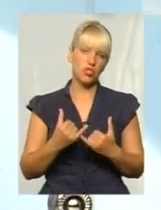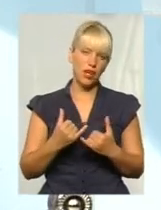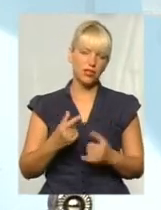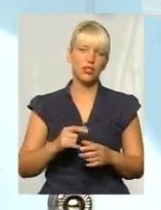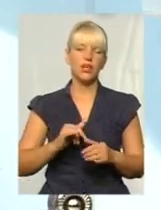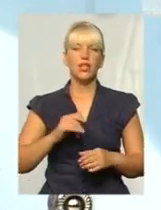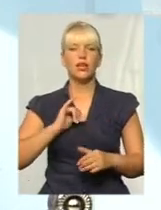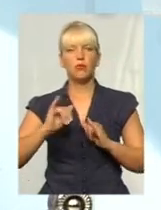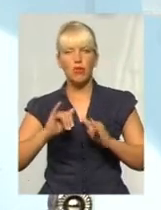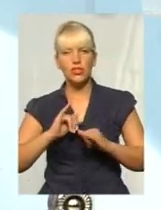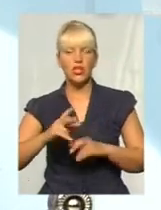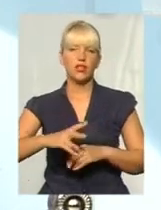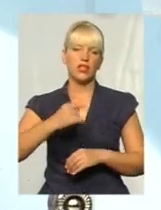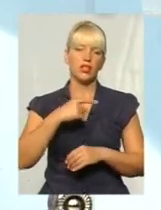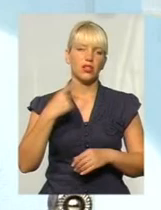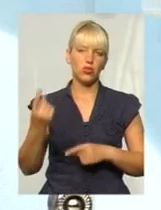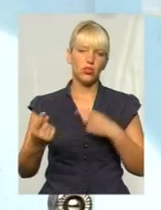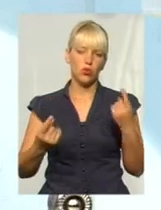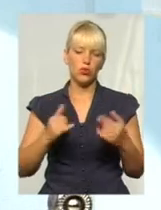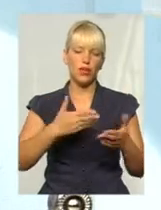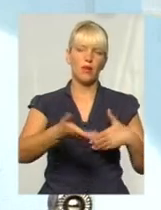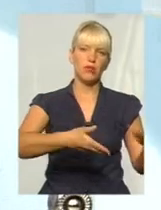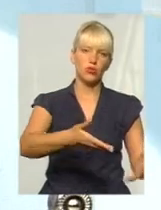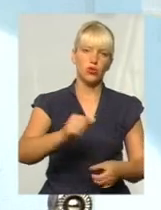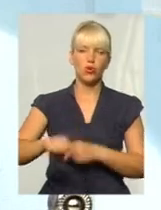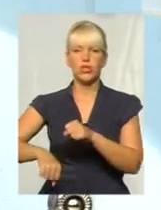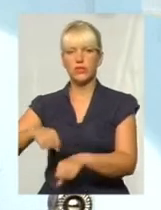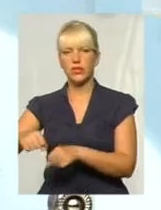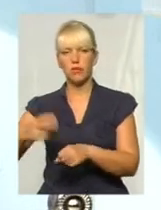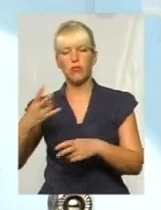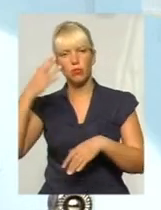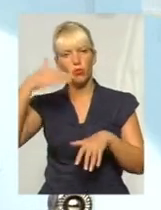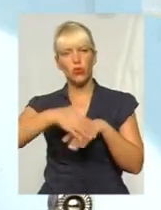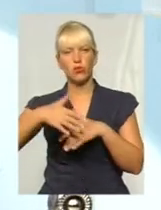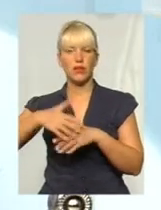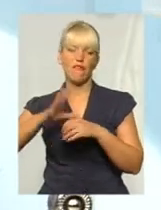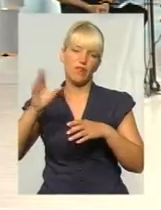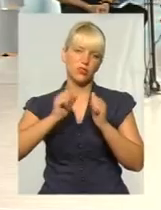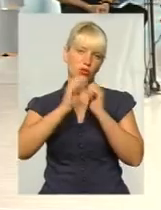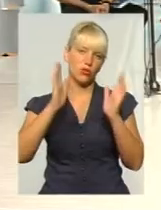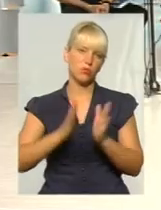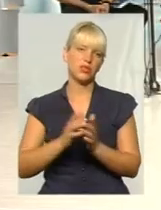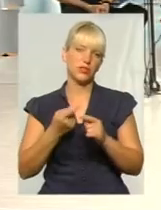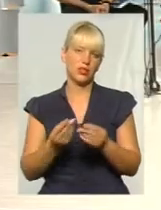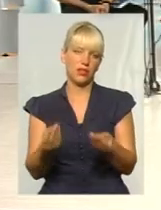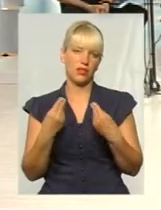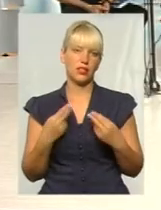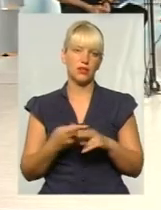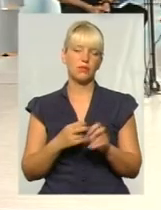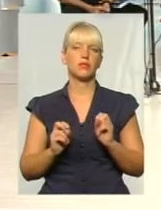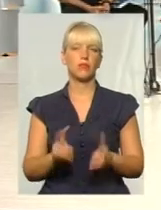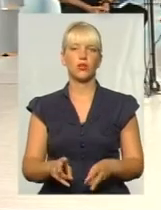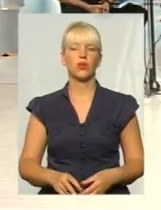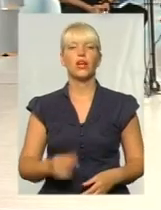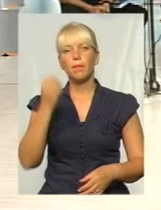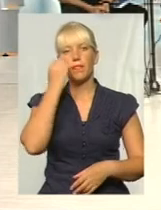водії. Мають бути дійсно повага і розуміння, коли весь комплекс і забезпечить нам безпеку. Дякую